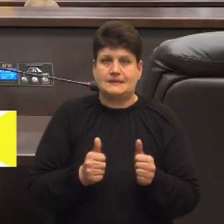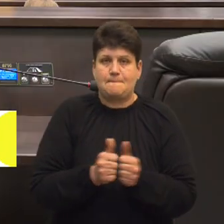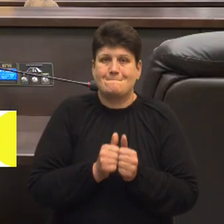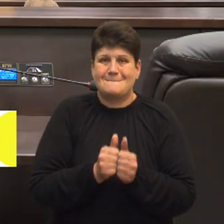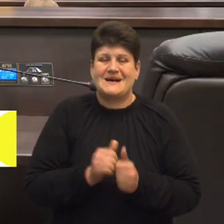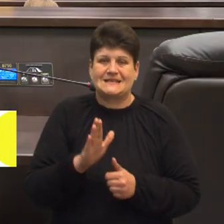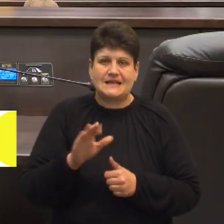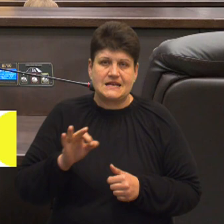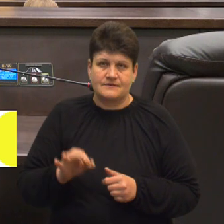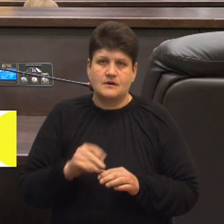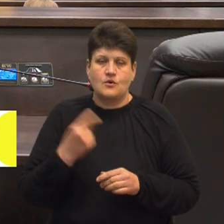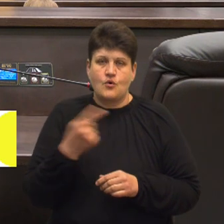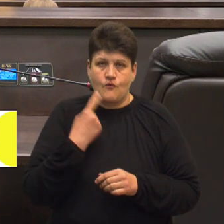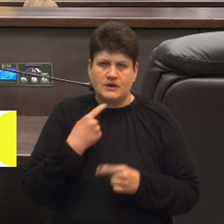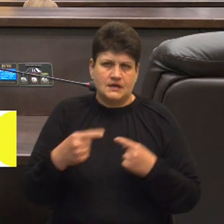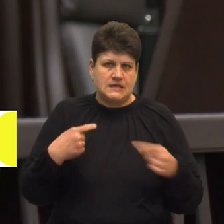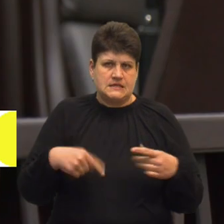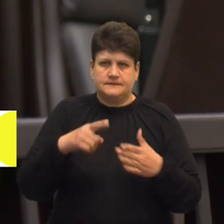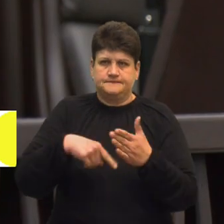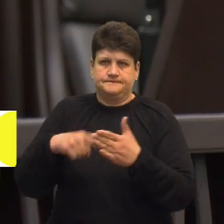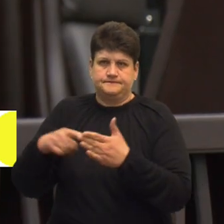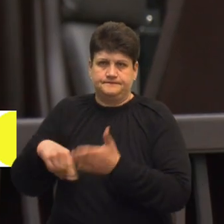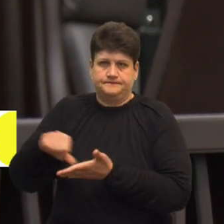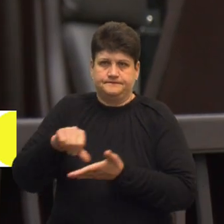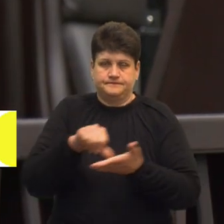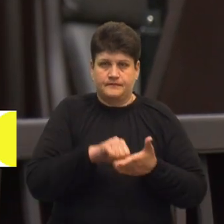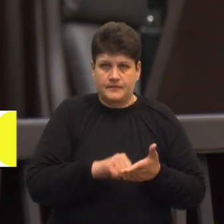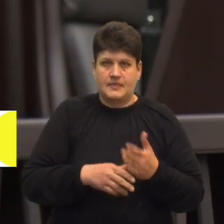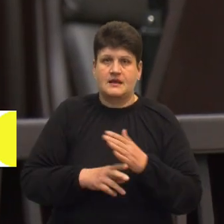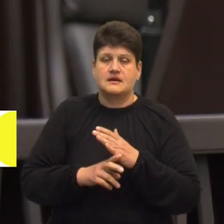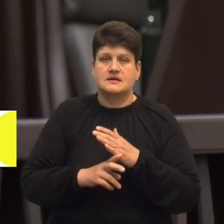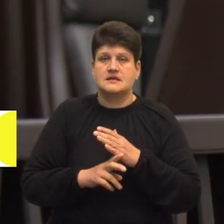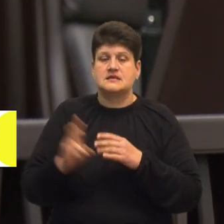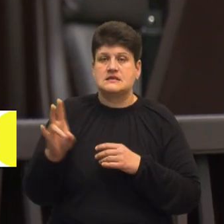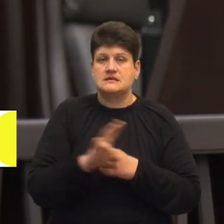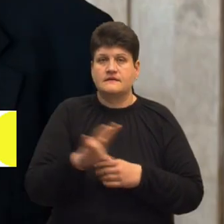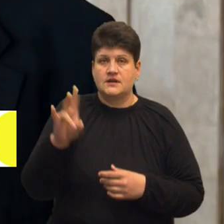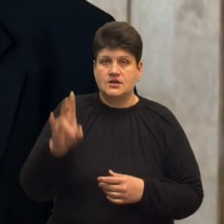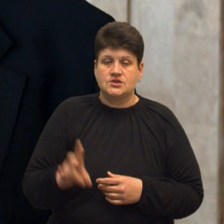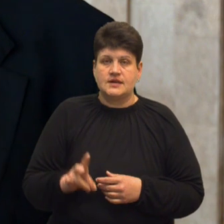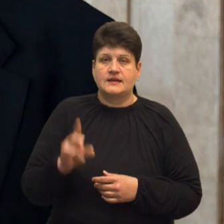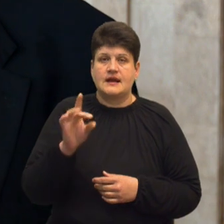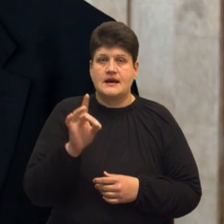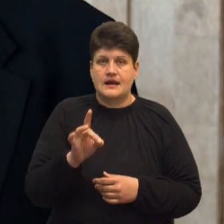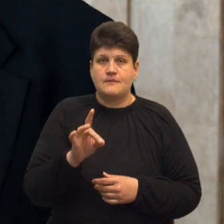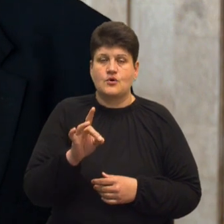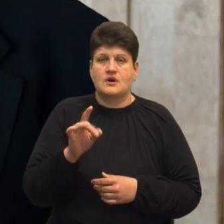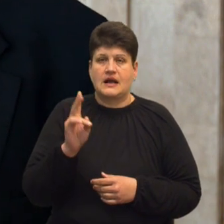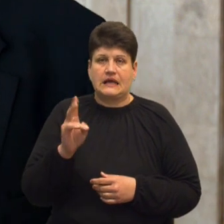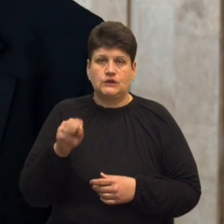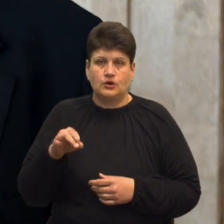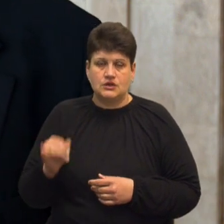законопроєкту висловують представники різних конфесій. Серед них – священник Римокатолицької церкви Олександр Кушта. Ми завжди тримаємося